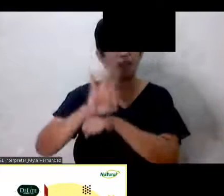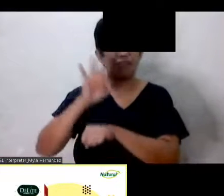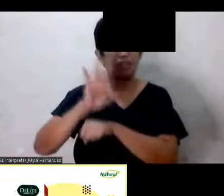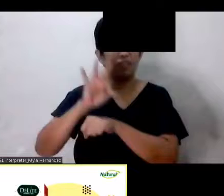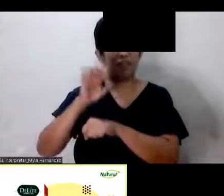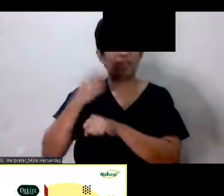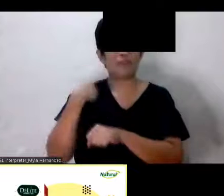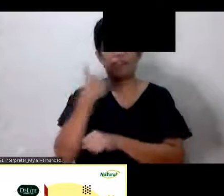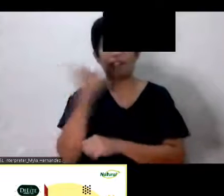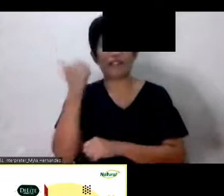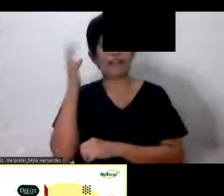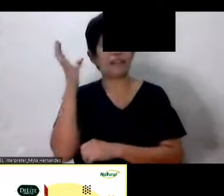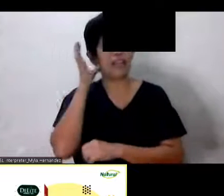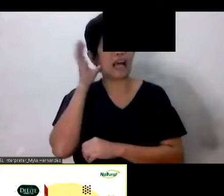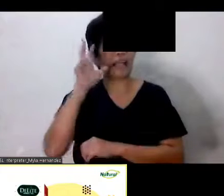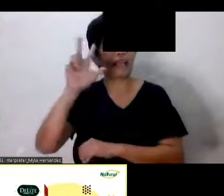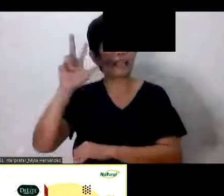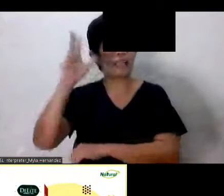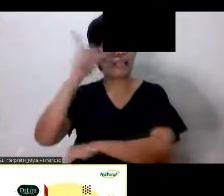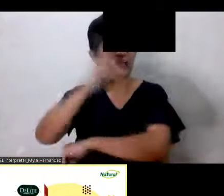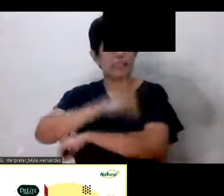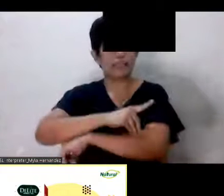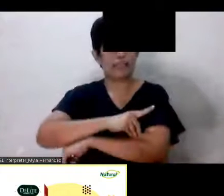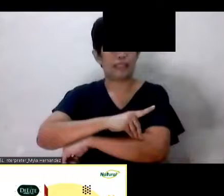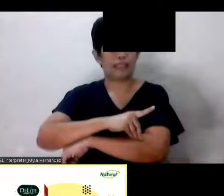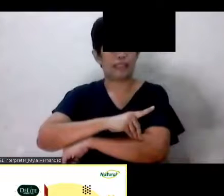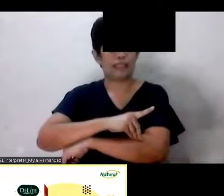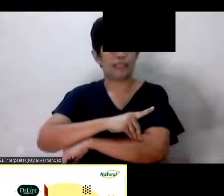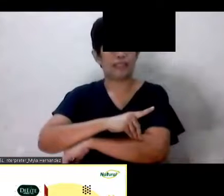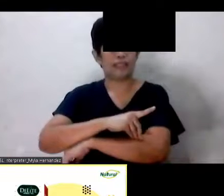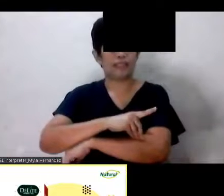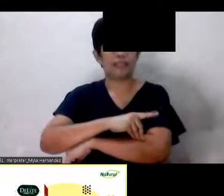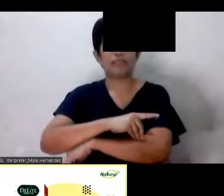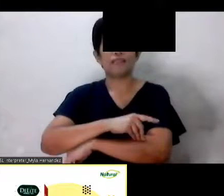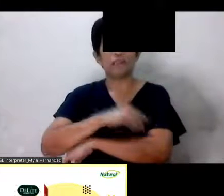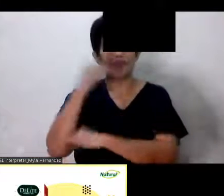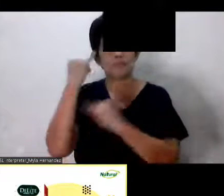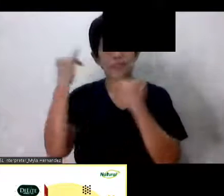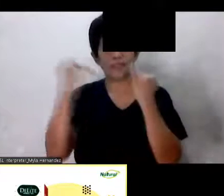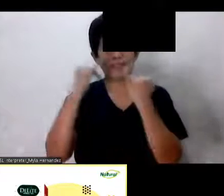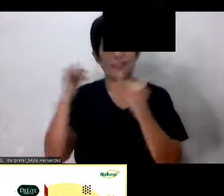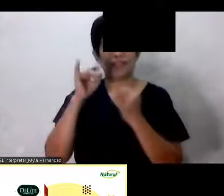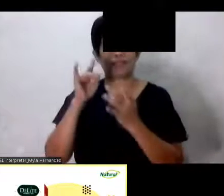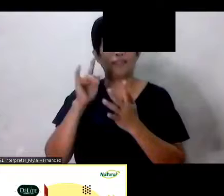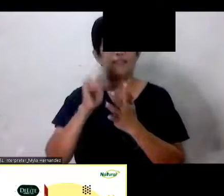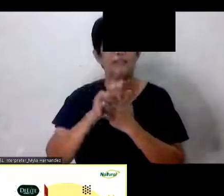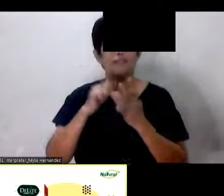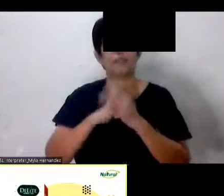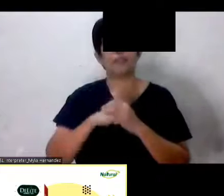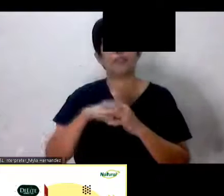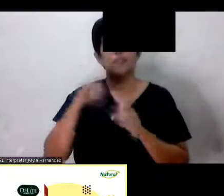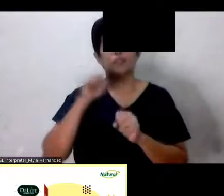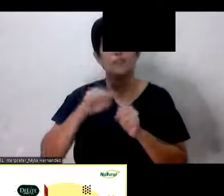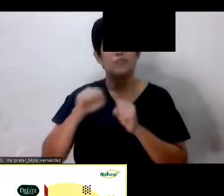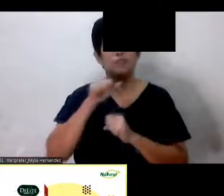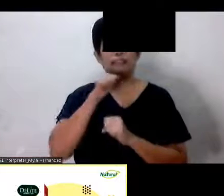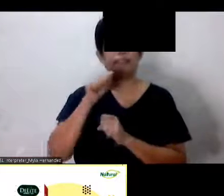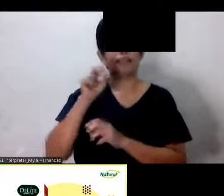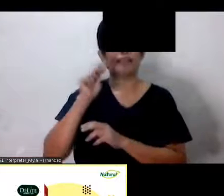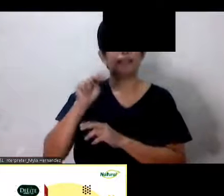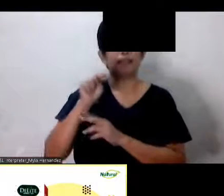iba naririnig ko three days isang beses Okay? Imagine that Okay? So hindi nyo kailangan